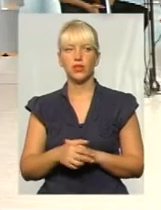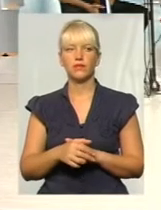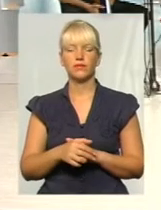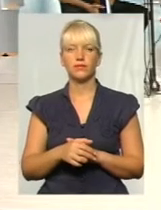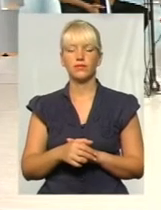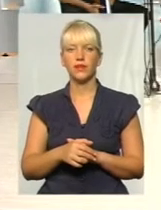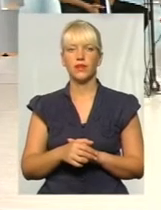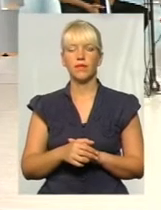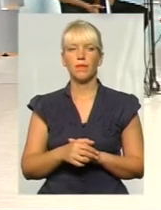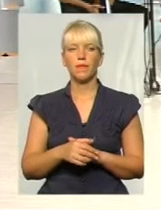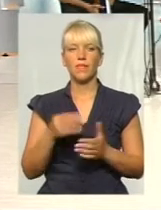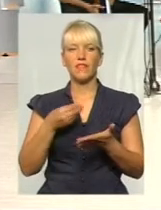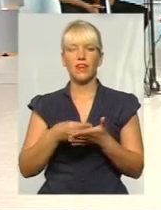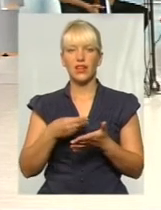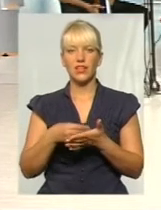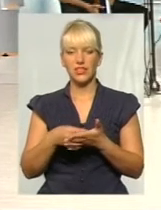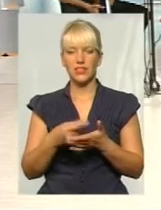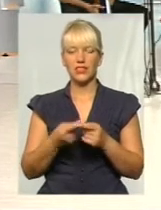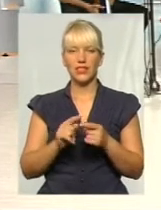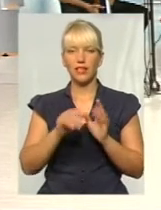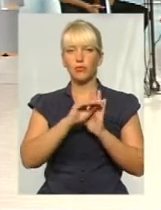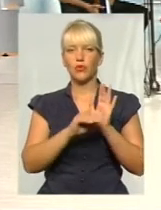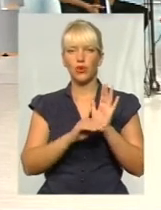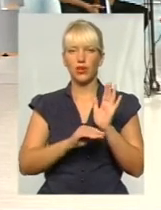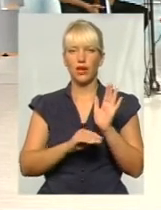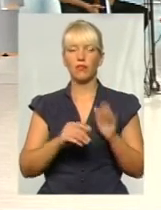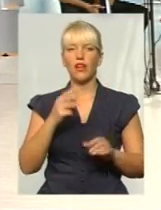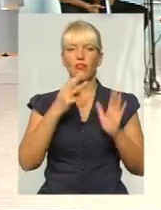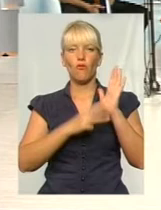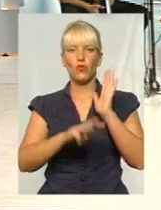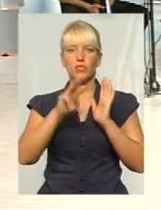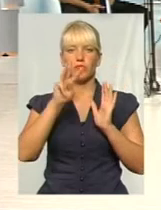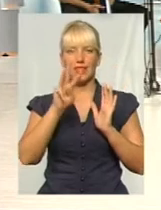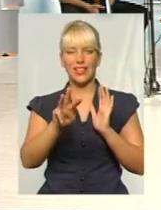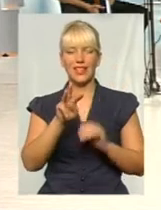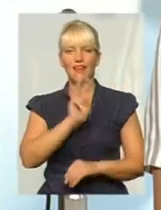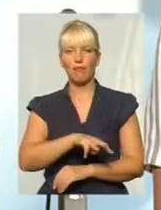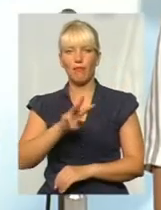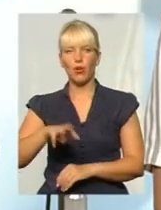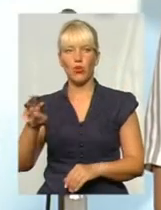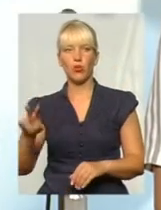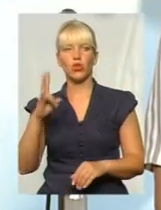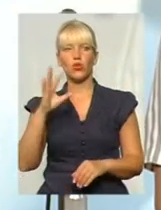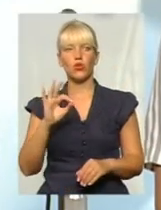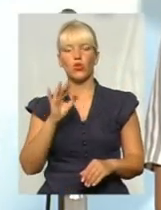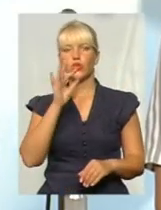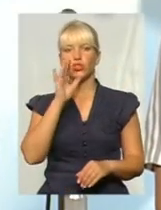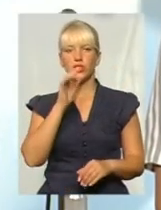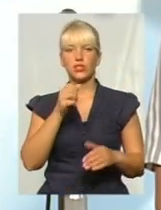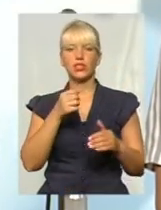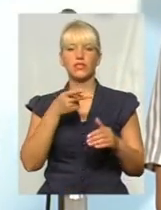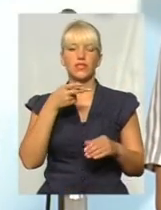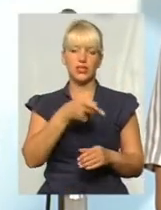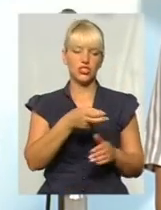Вартість даної програми немаленька, це буде 83 мільйона, і час з 2017